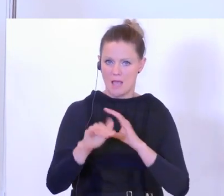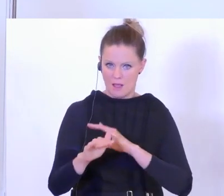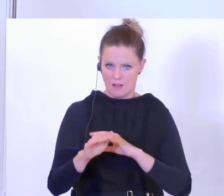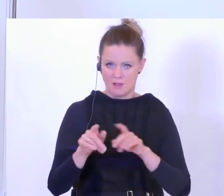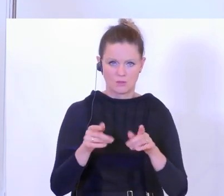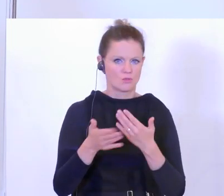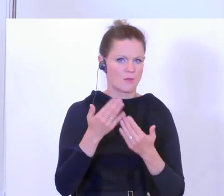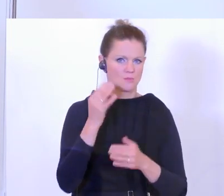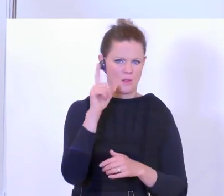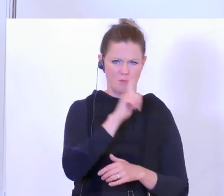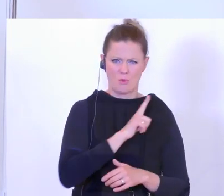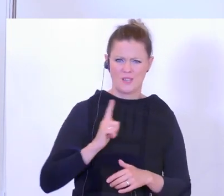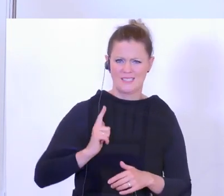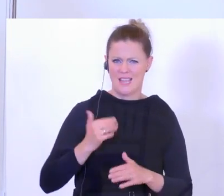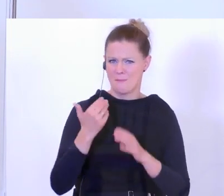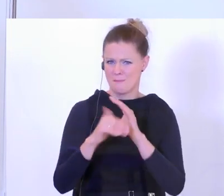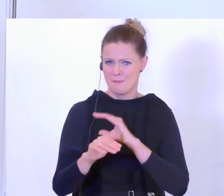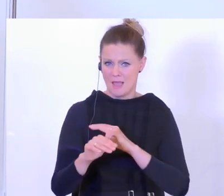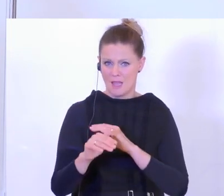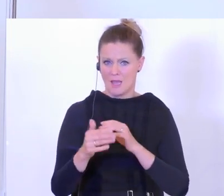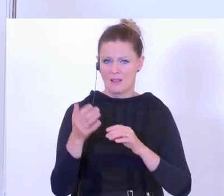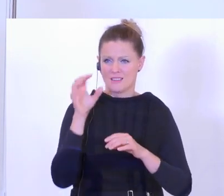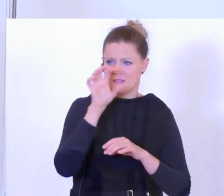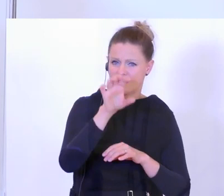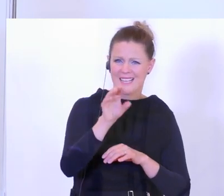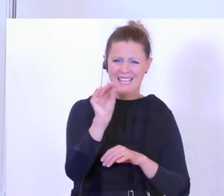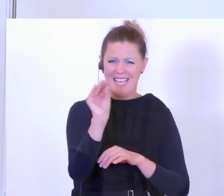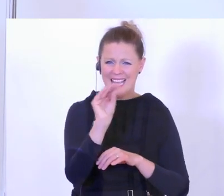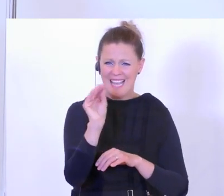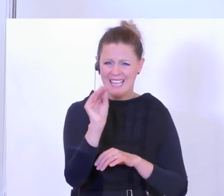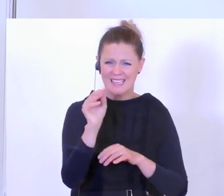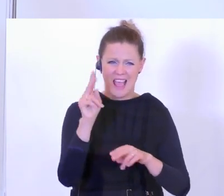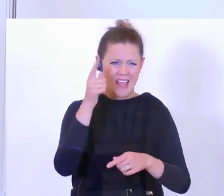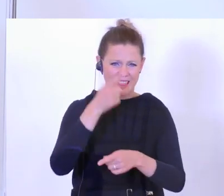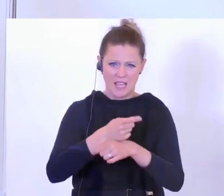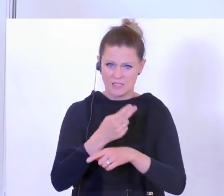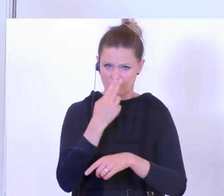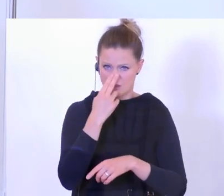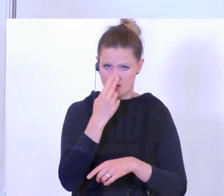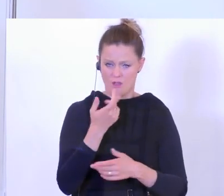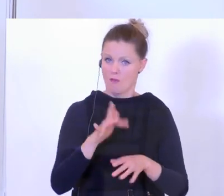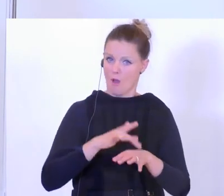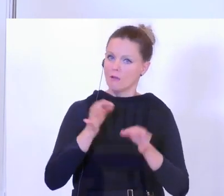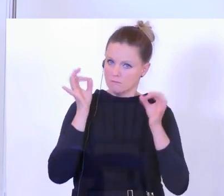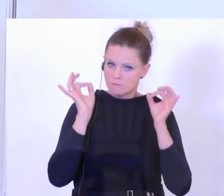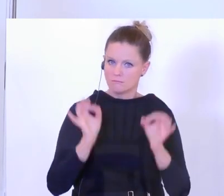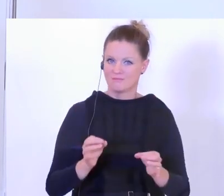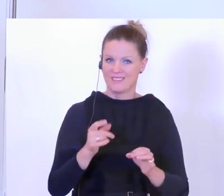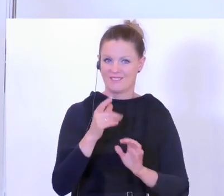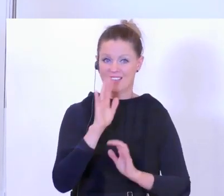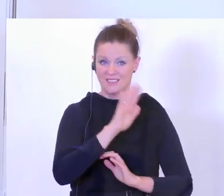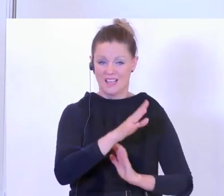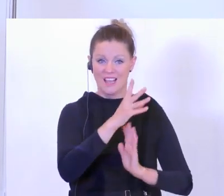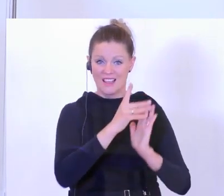versendet werden mit wirklich ganz echt aussehenden Absenderadressen, um dann wieder zu Daten von Menschen zu kommen, um unter